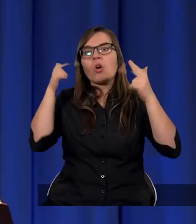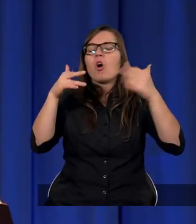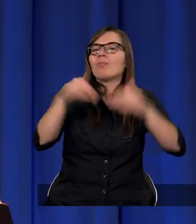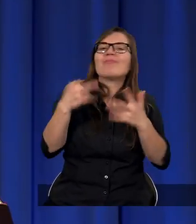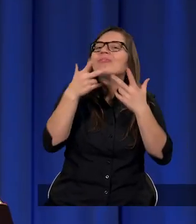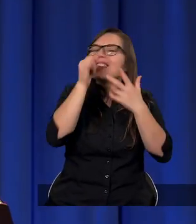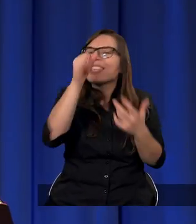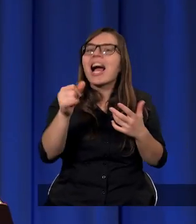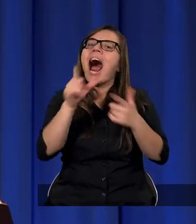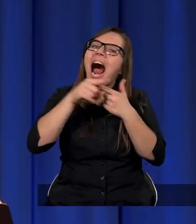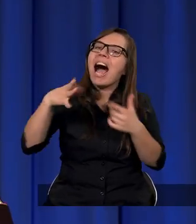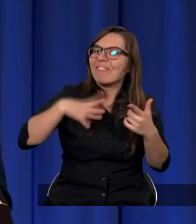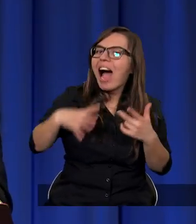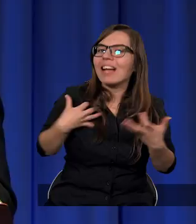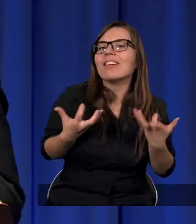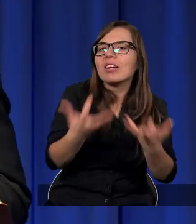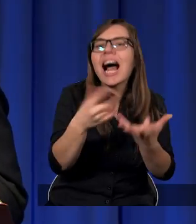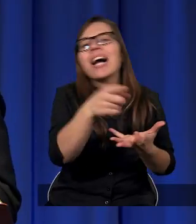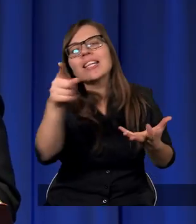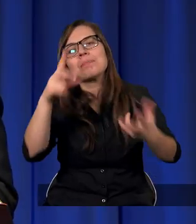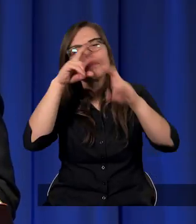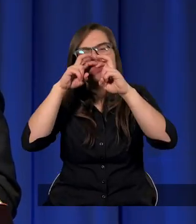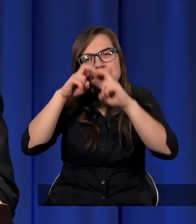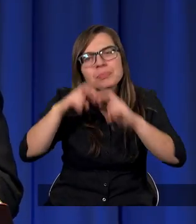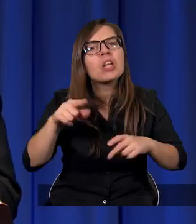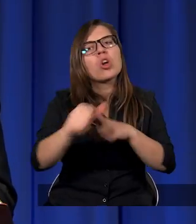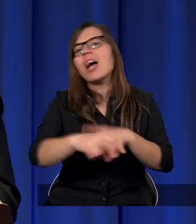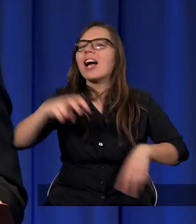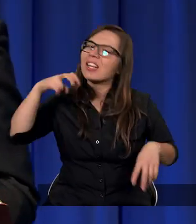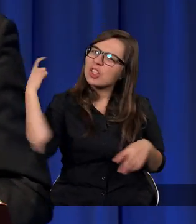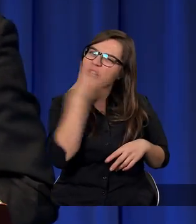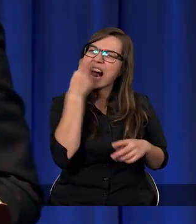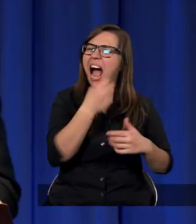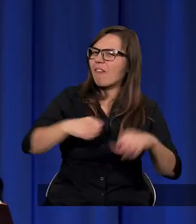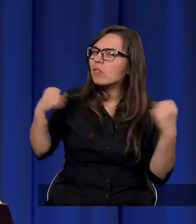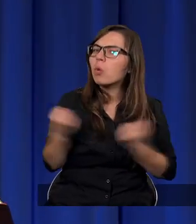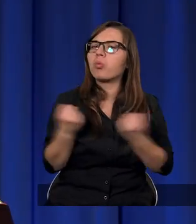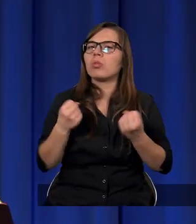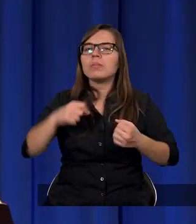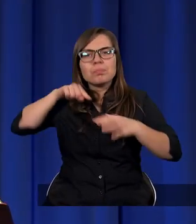zachęcam też do badania tego tematu. To jest bardzo interesujące i bardzo utwierdza w wierze też.